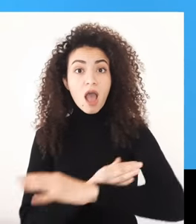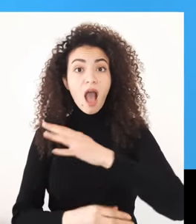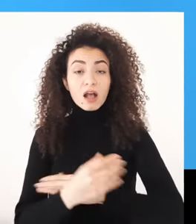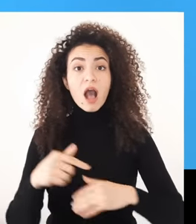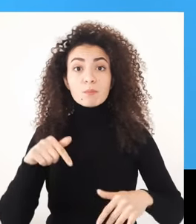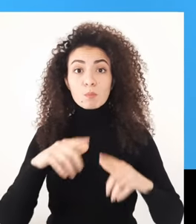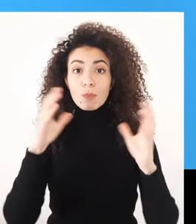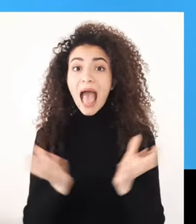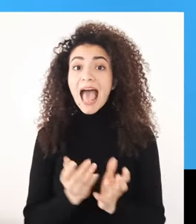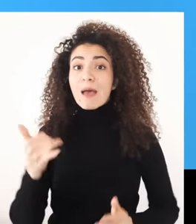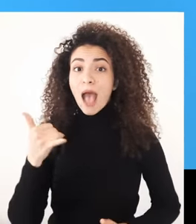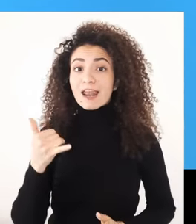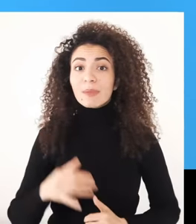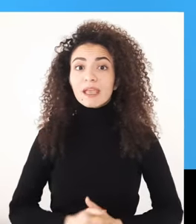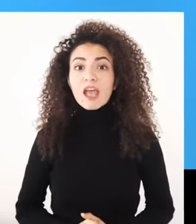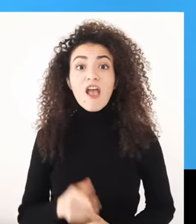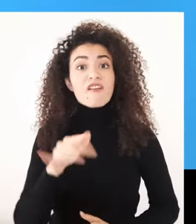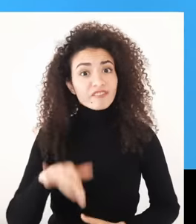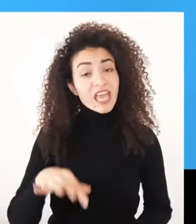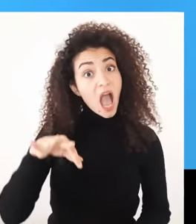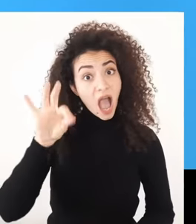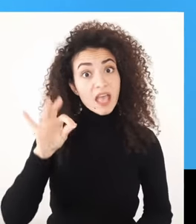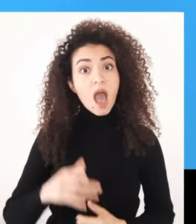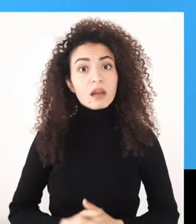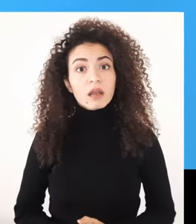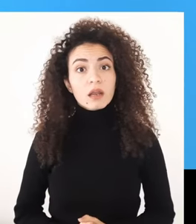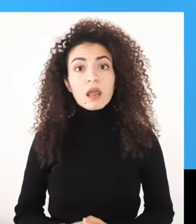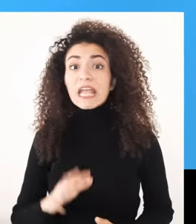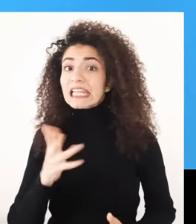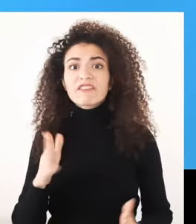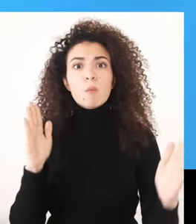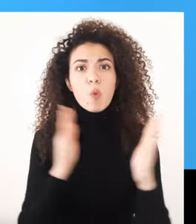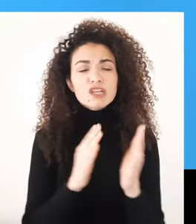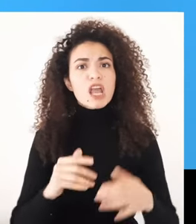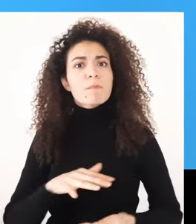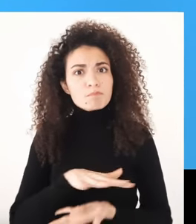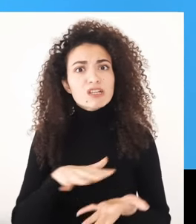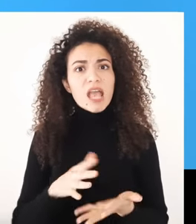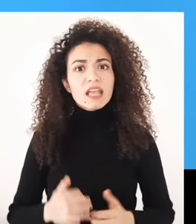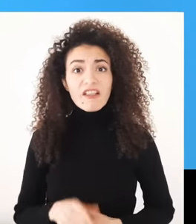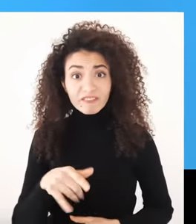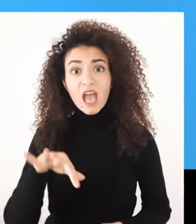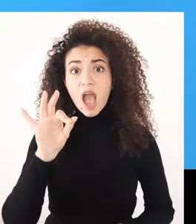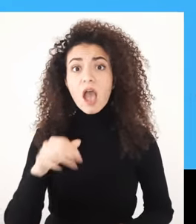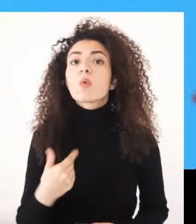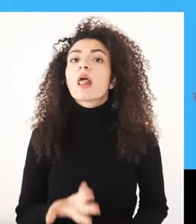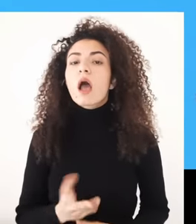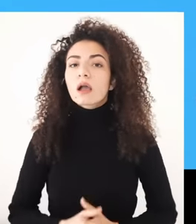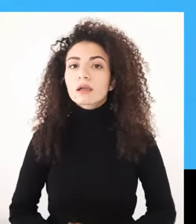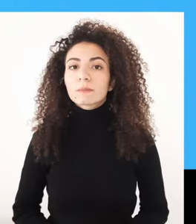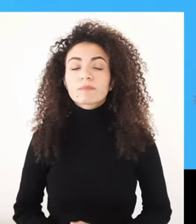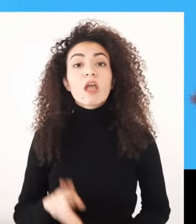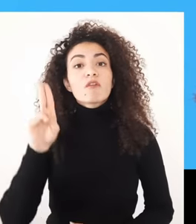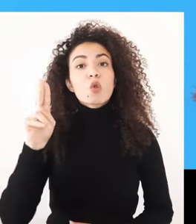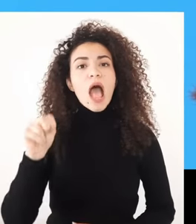التحديات اللي بتواجه المرأة ذات الإعاقة رح نطلع على تقرير أعدته الأمم المتحدة بفترة جائحة كورونا تبين